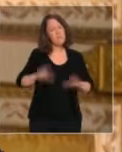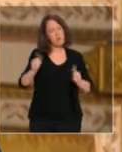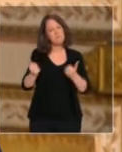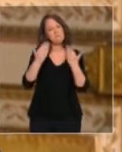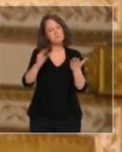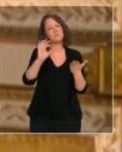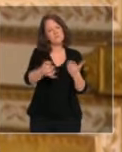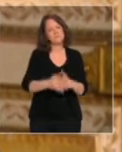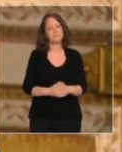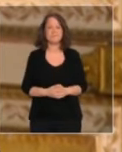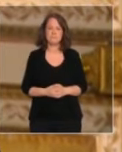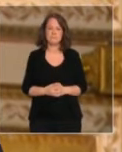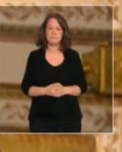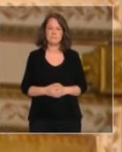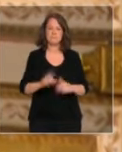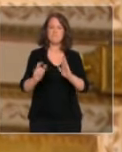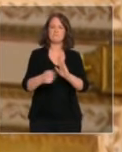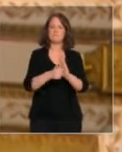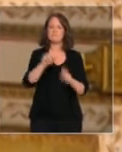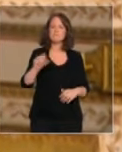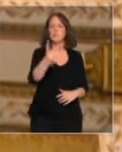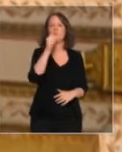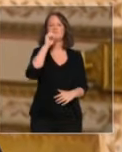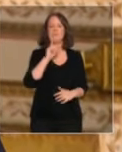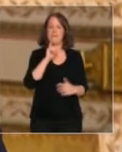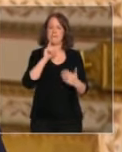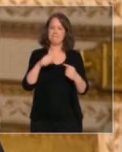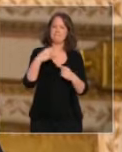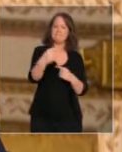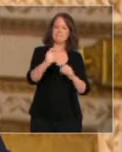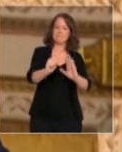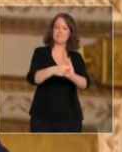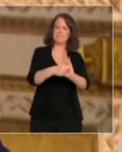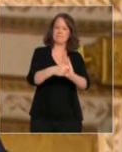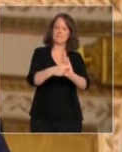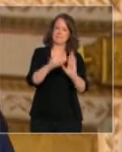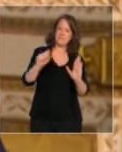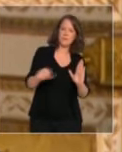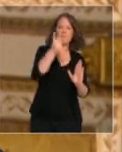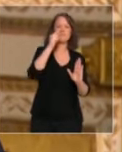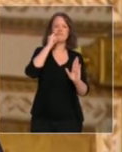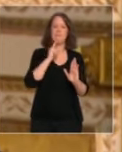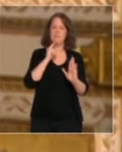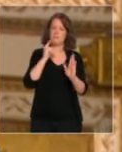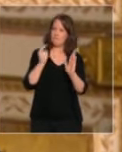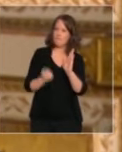Le 11 mai prochain, mes chers compatriotes, sera donc le début d'une nouvelle étape.